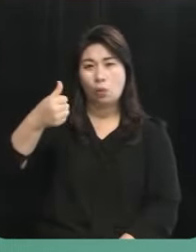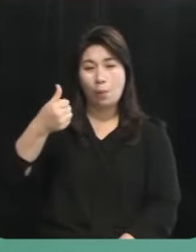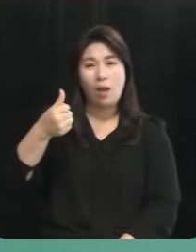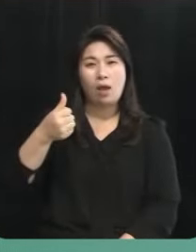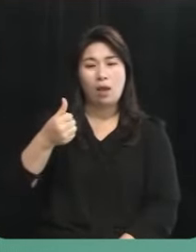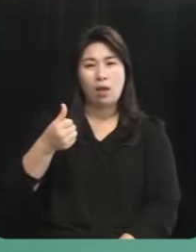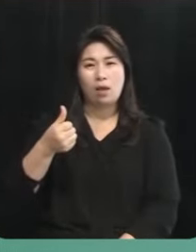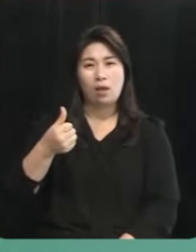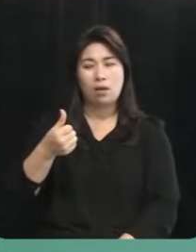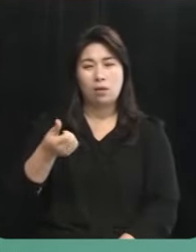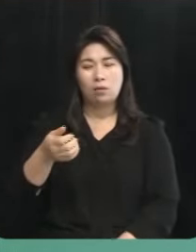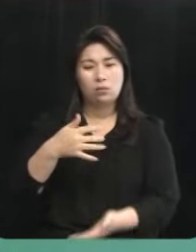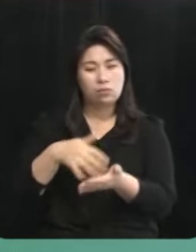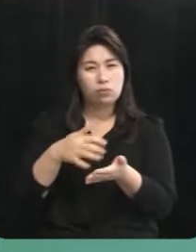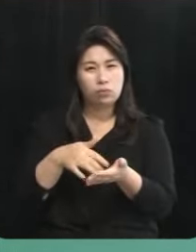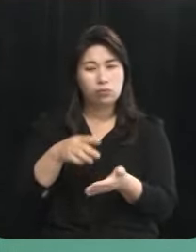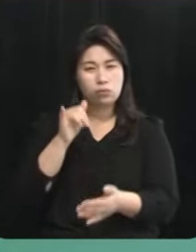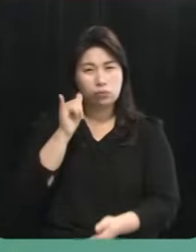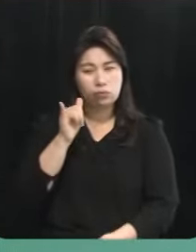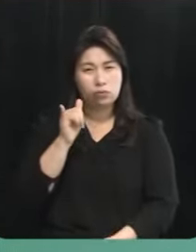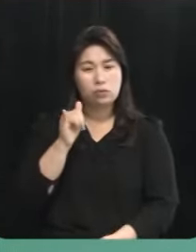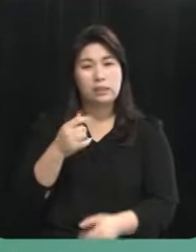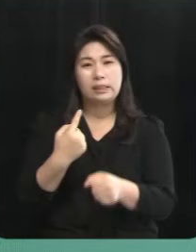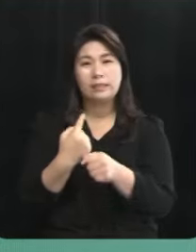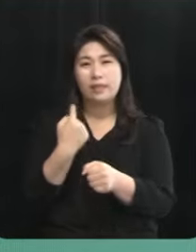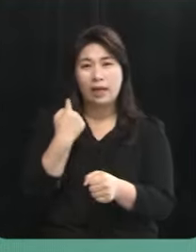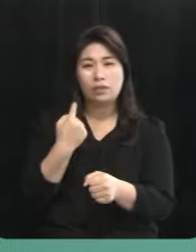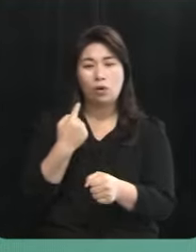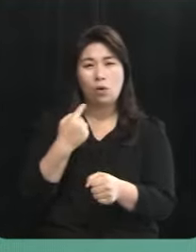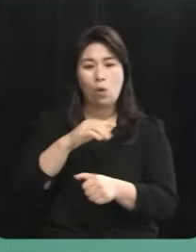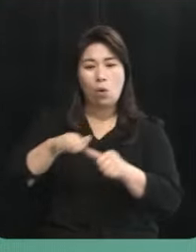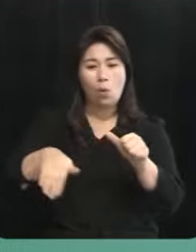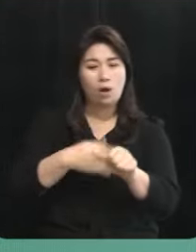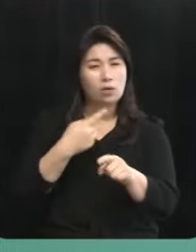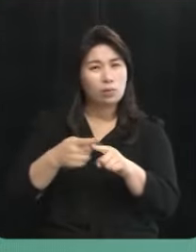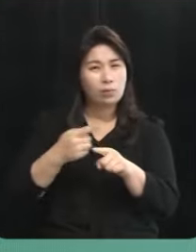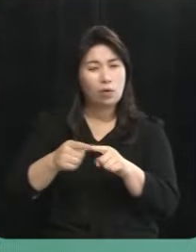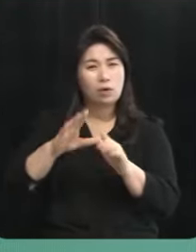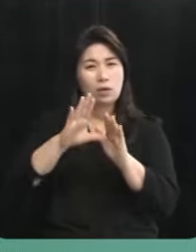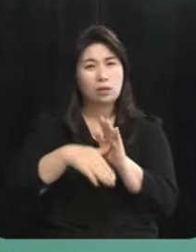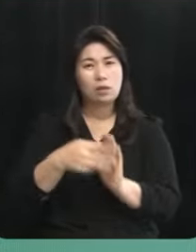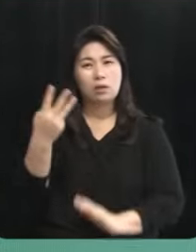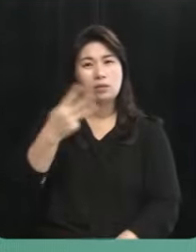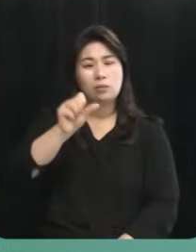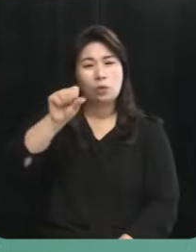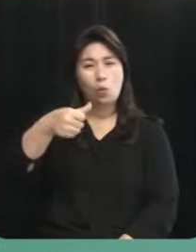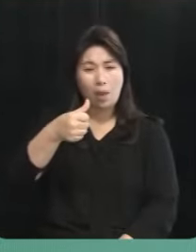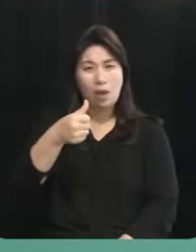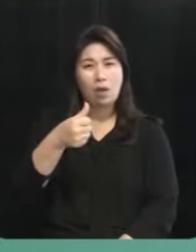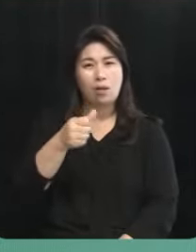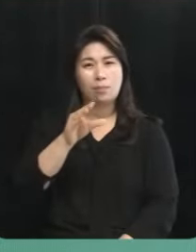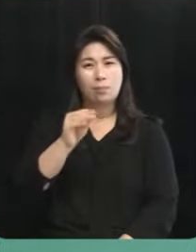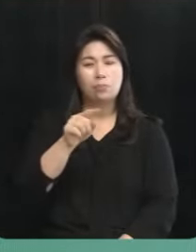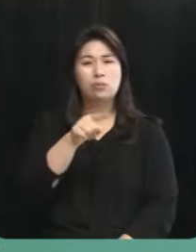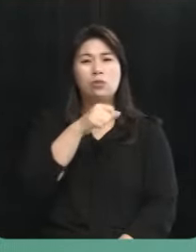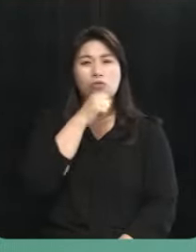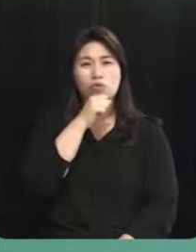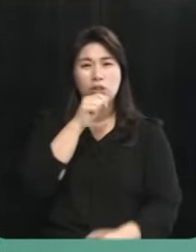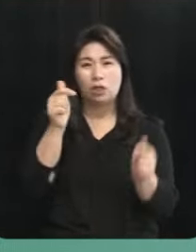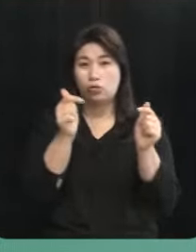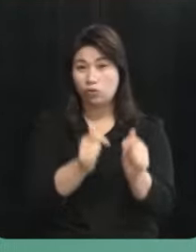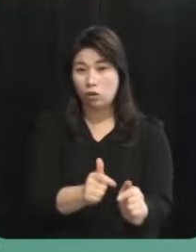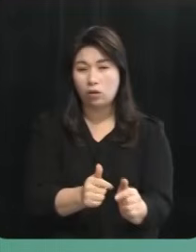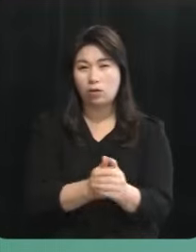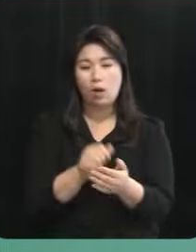수요 예측이 있었습니다 하지만 작년 전략환경역량평가에서 3,500만으로 그 수치가 떨어졌습니다